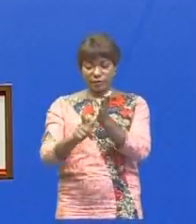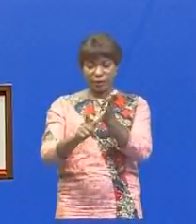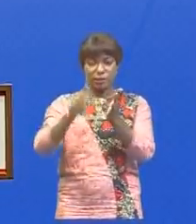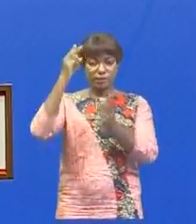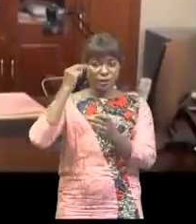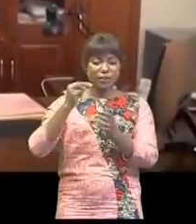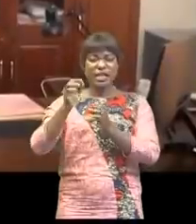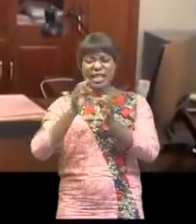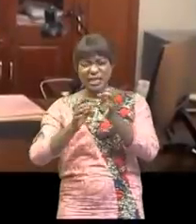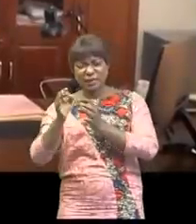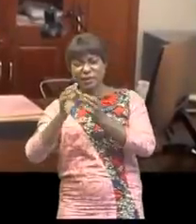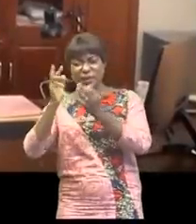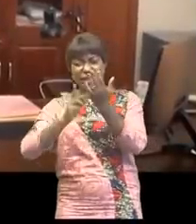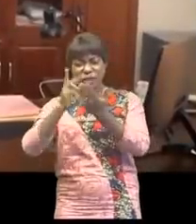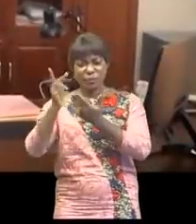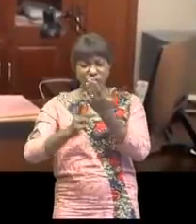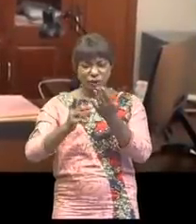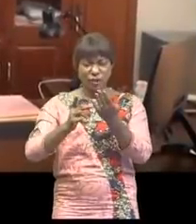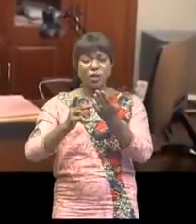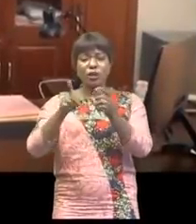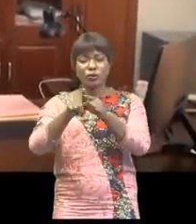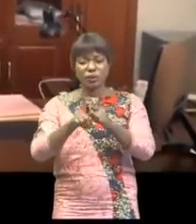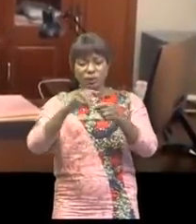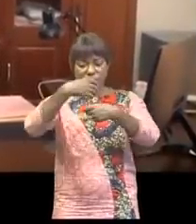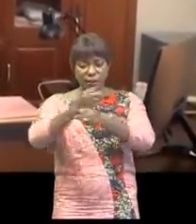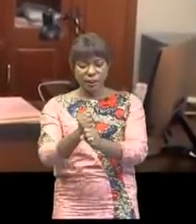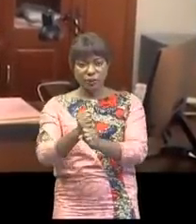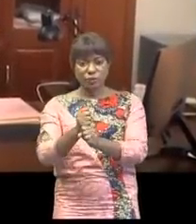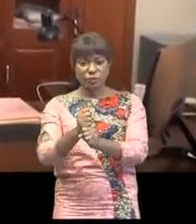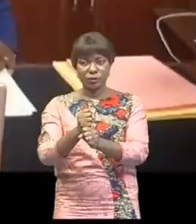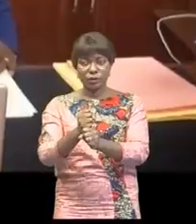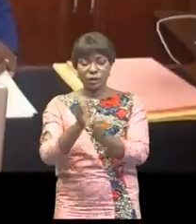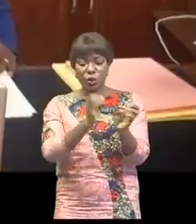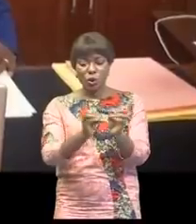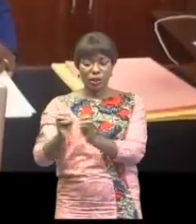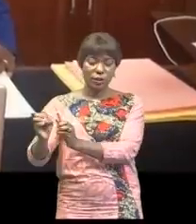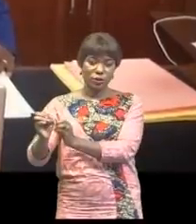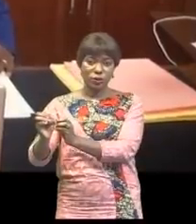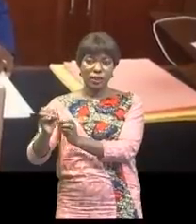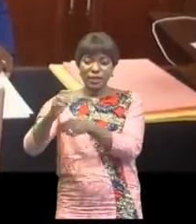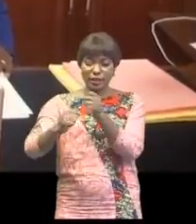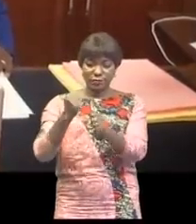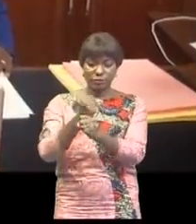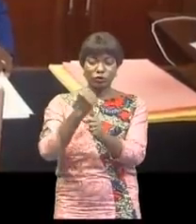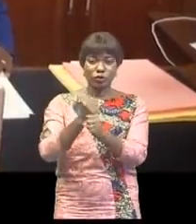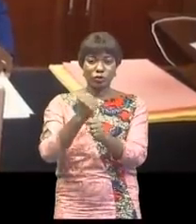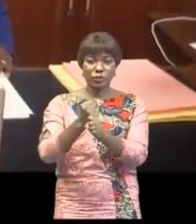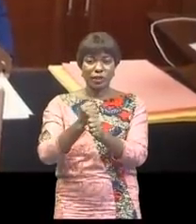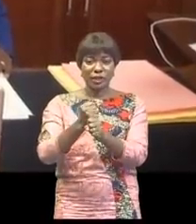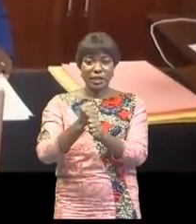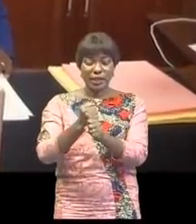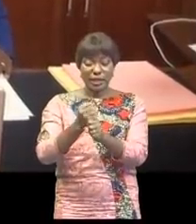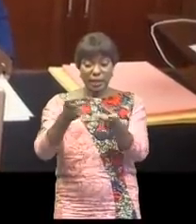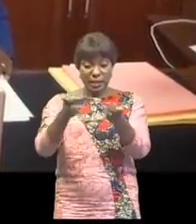a fait l'économie du projet de décret portant création, organisation et fonctionnement d'un établissement